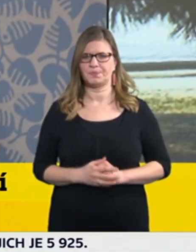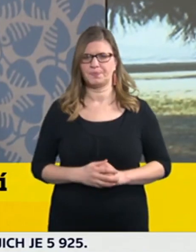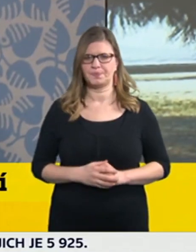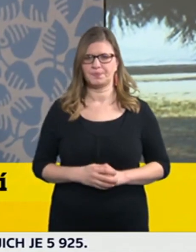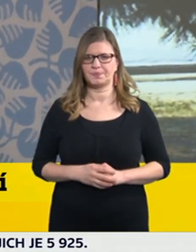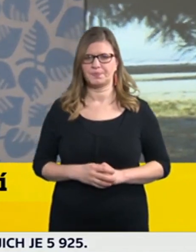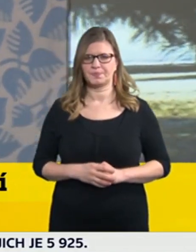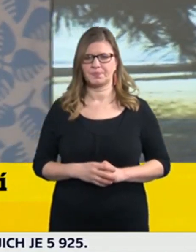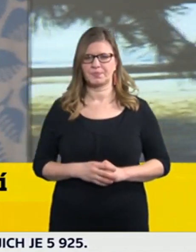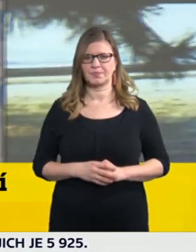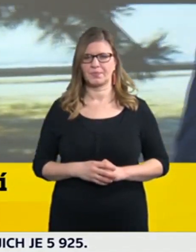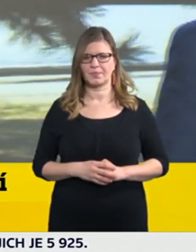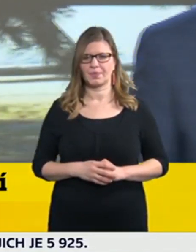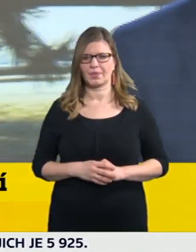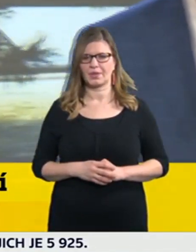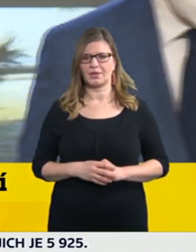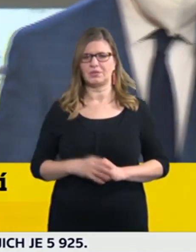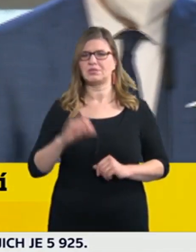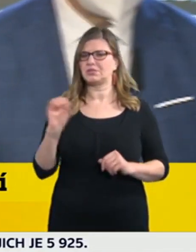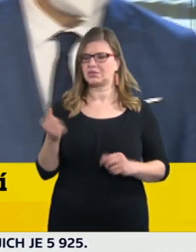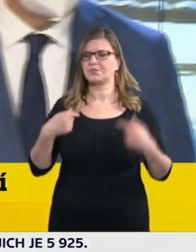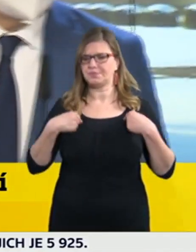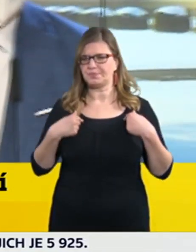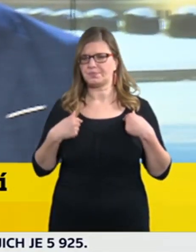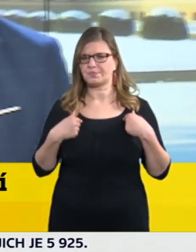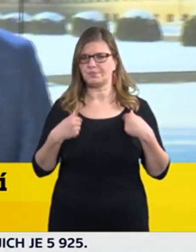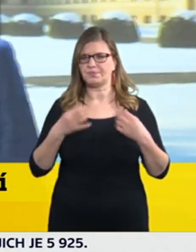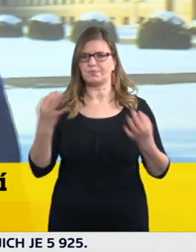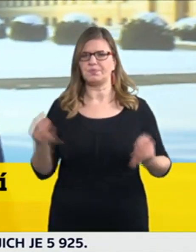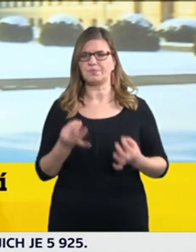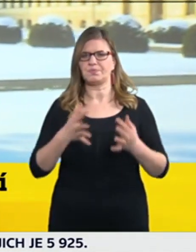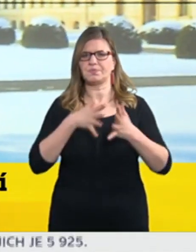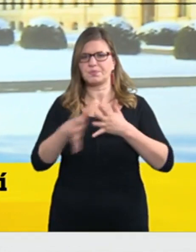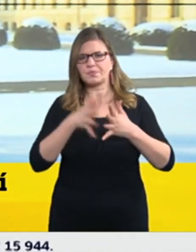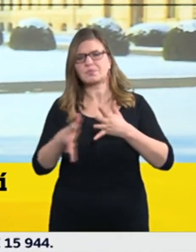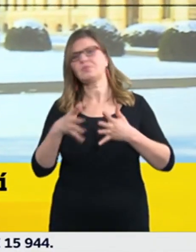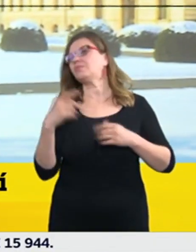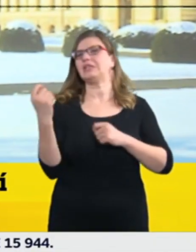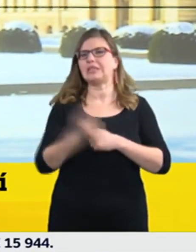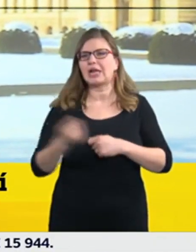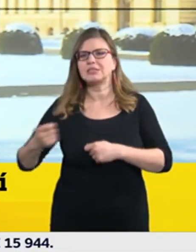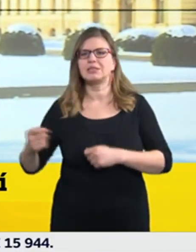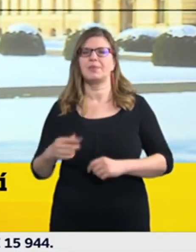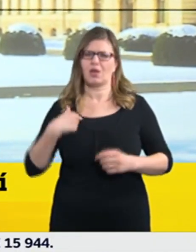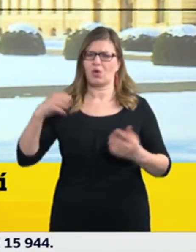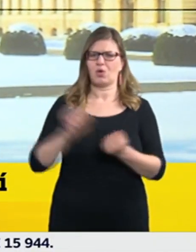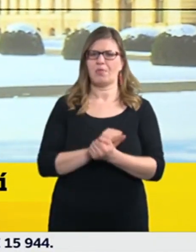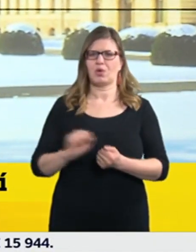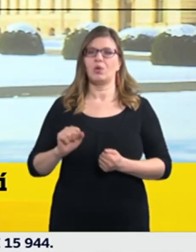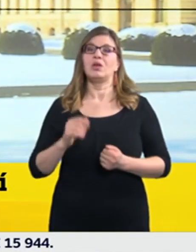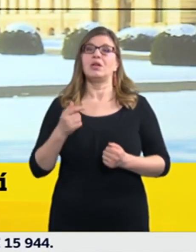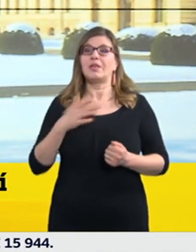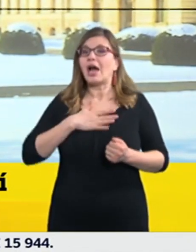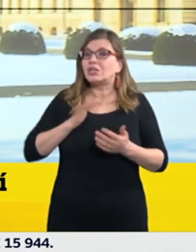Co se týká těch kontrol a těch postihů, tak ještě jednu zopaku jednu věc. Cílem není někoho